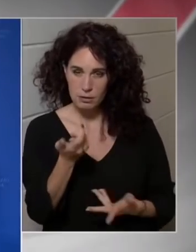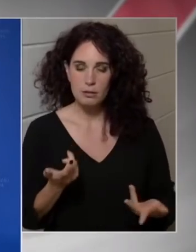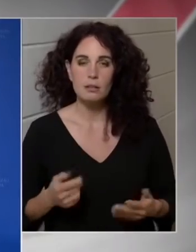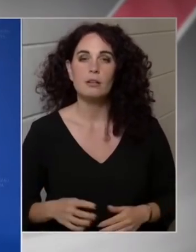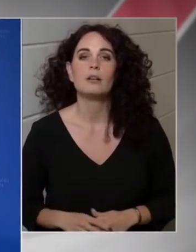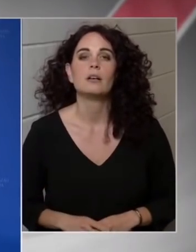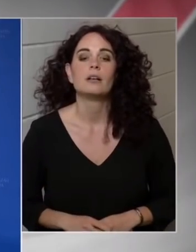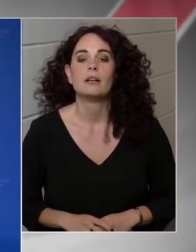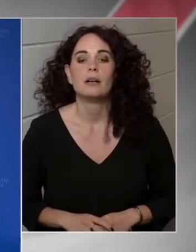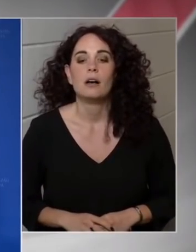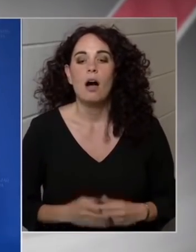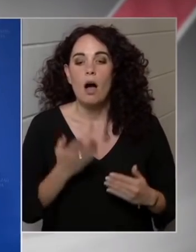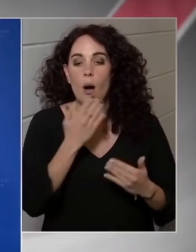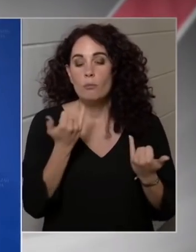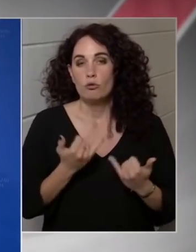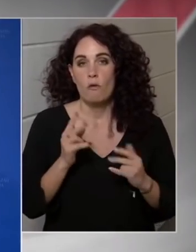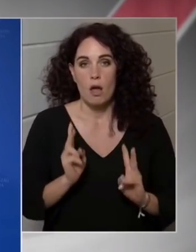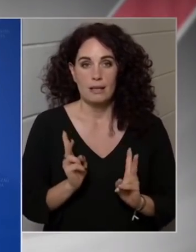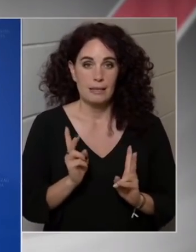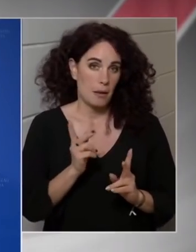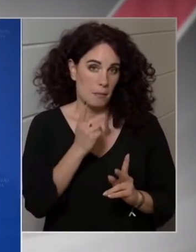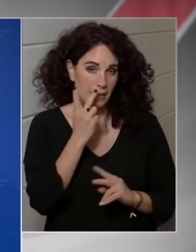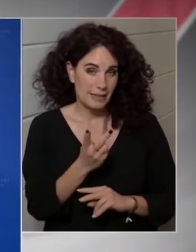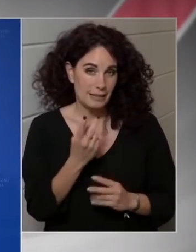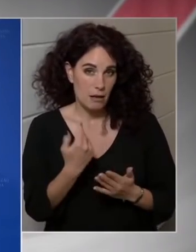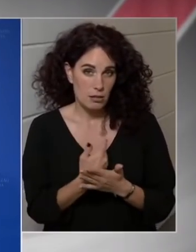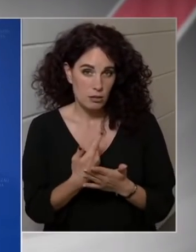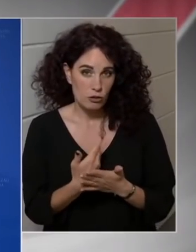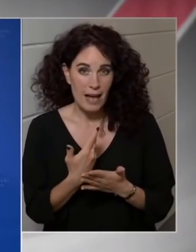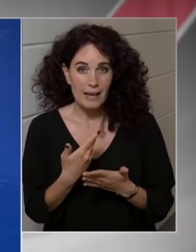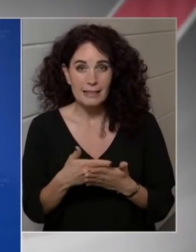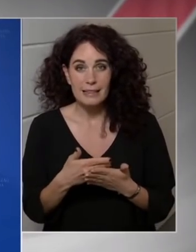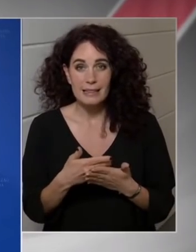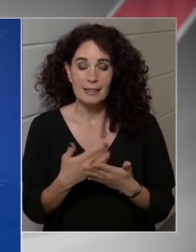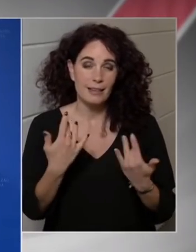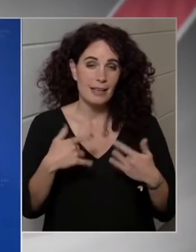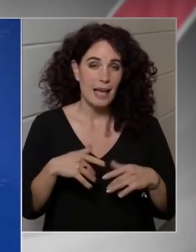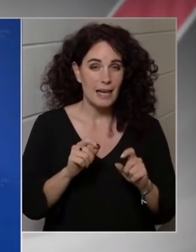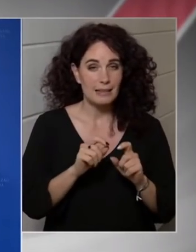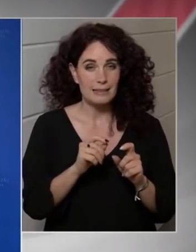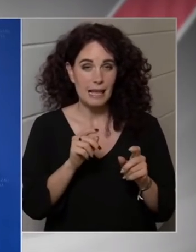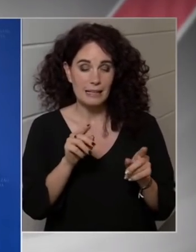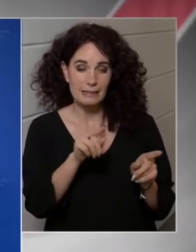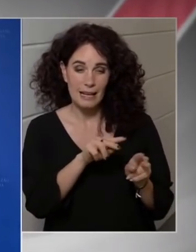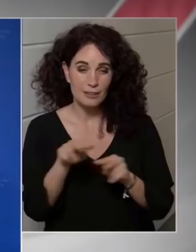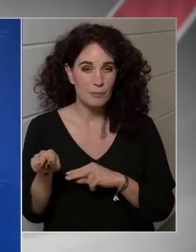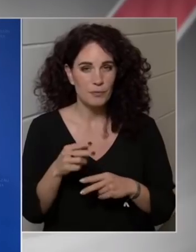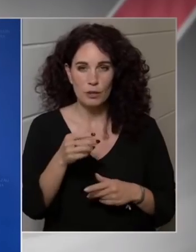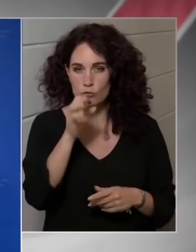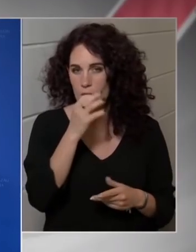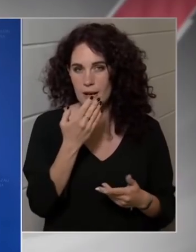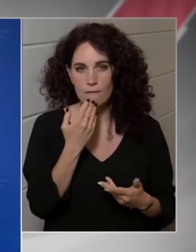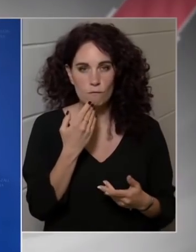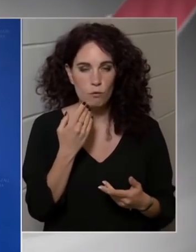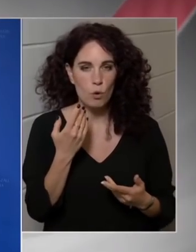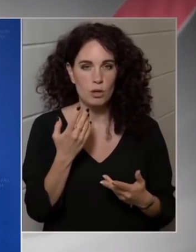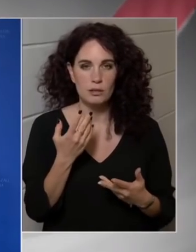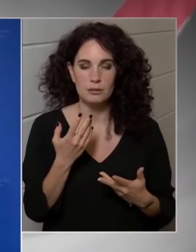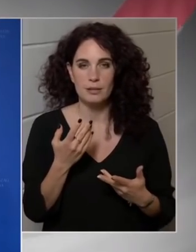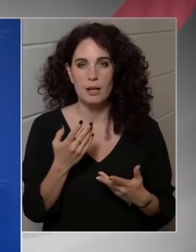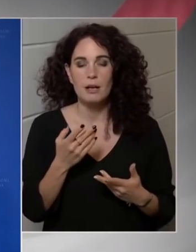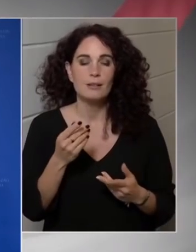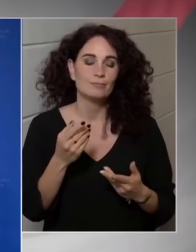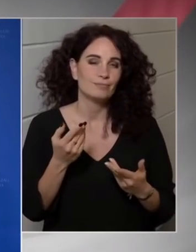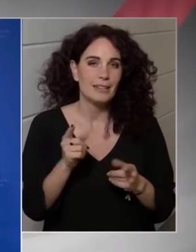Egyenre, hogy valaki megnézi a jelenleg gazdasági helyzetet, akkor alig, ha nem, soha nem volt olyan értető, hogy annyit mondják, hogy most egy kis